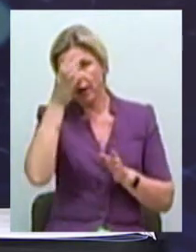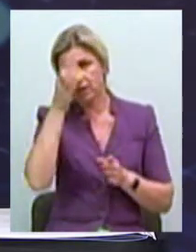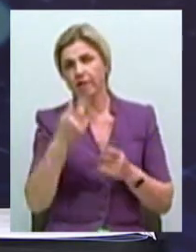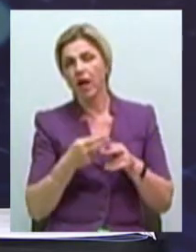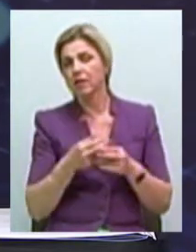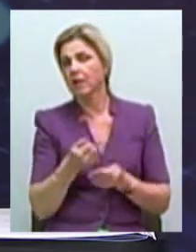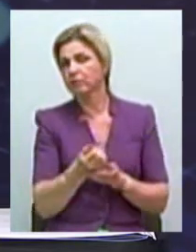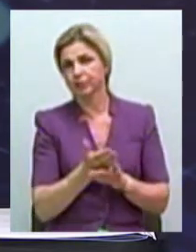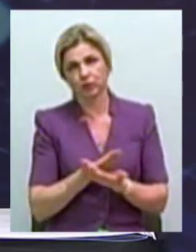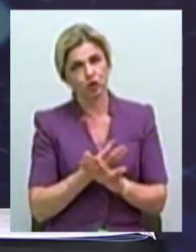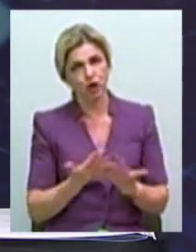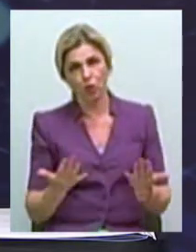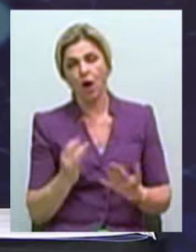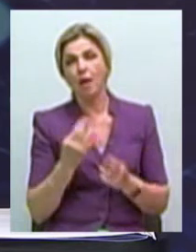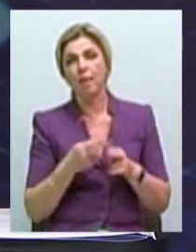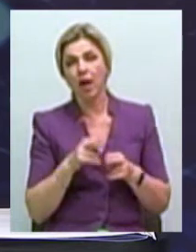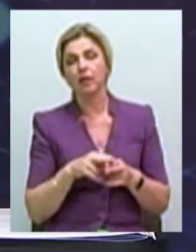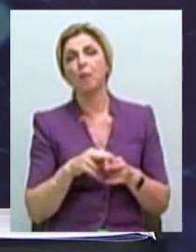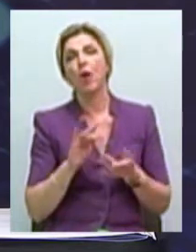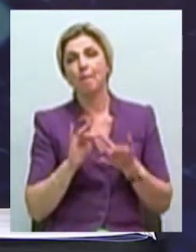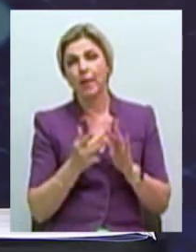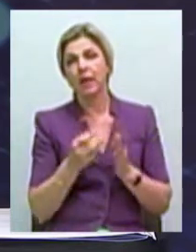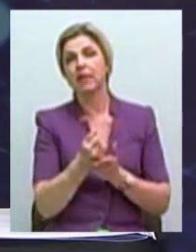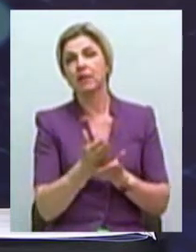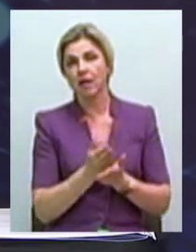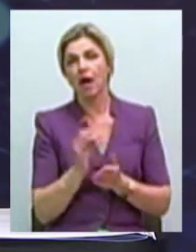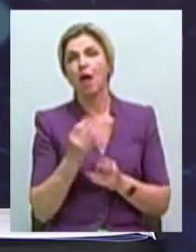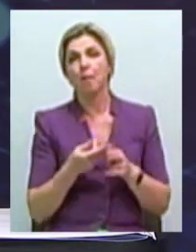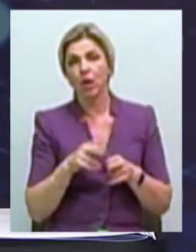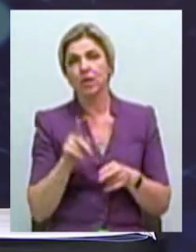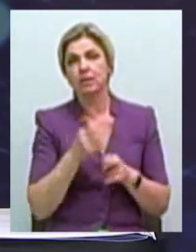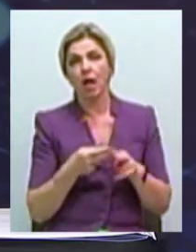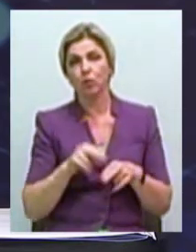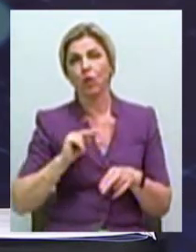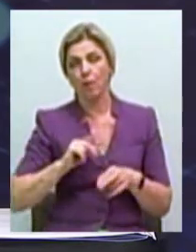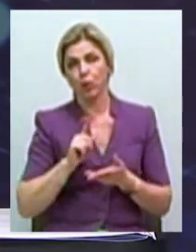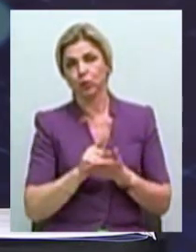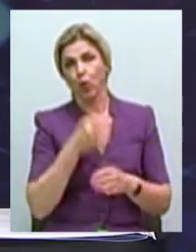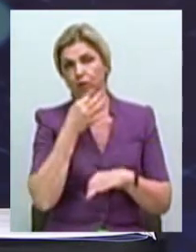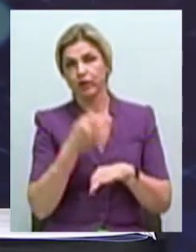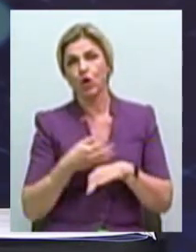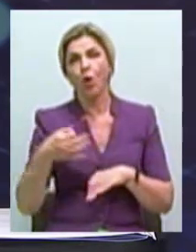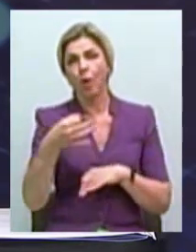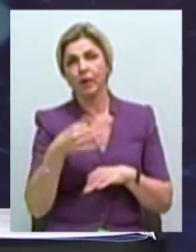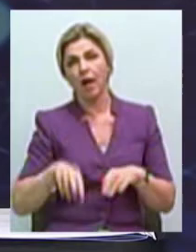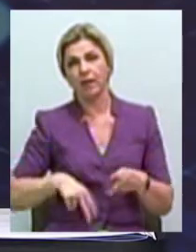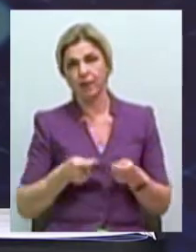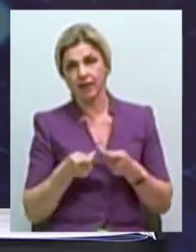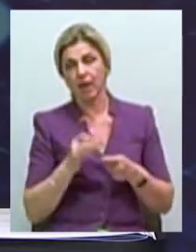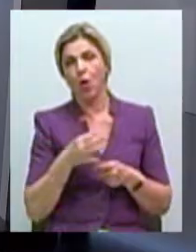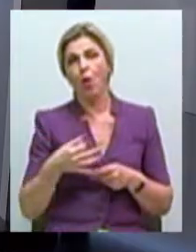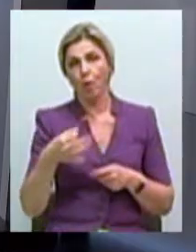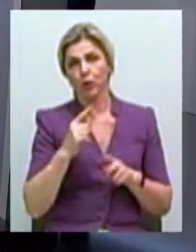спектр. Тому медіатека і тому за цю роботу має відповідати обласна адміністрація і обласний совіт.